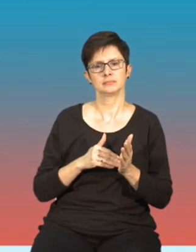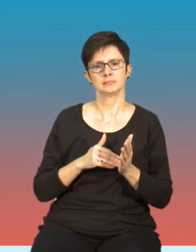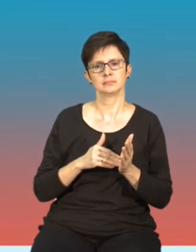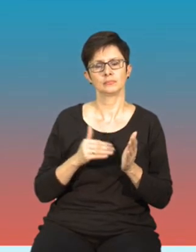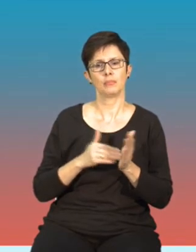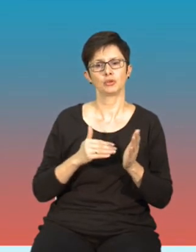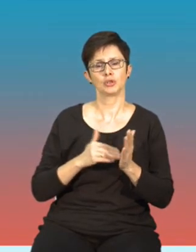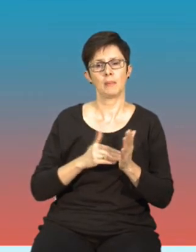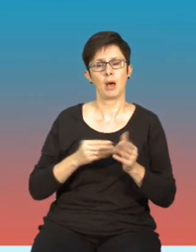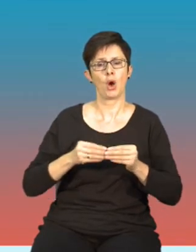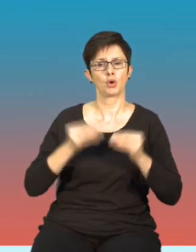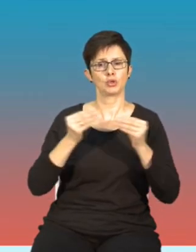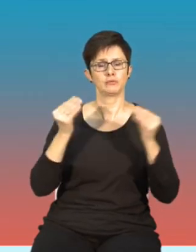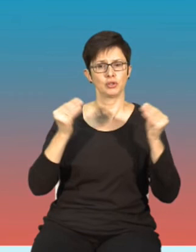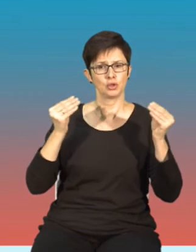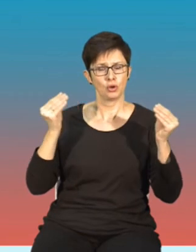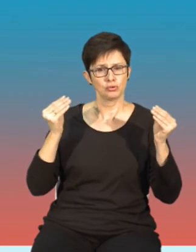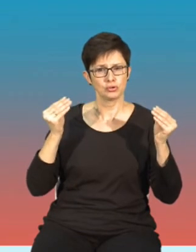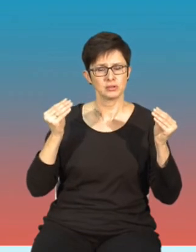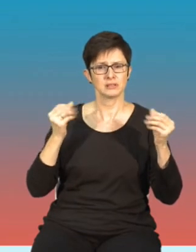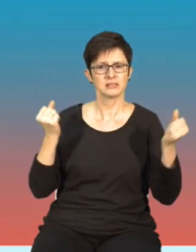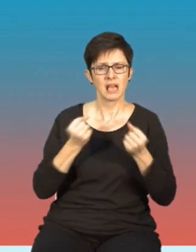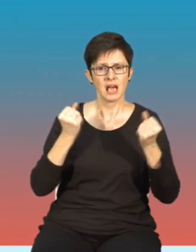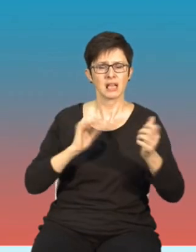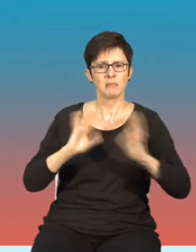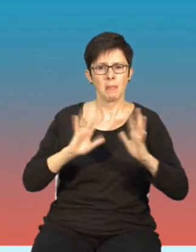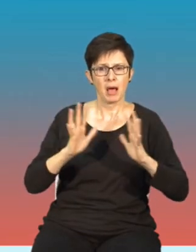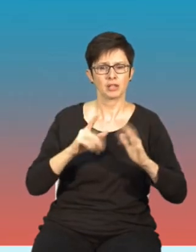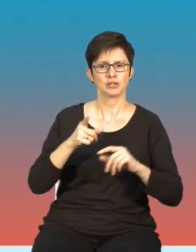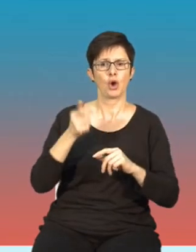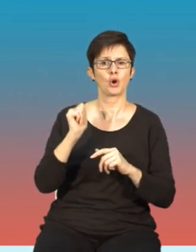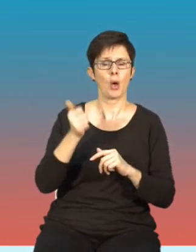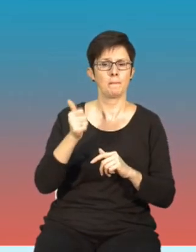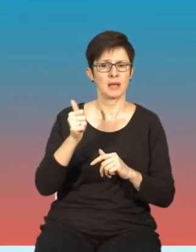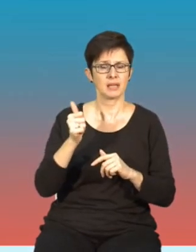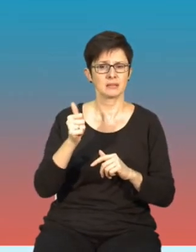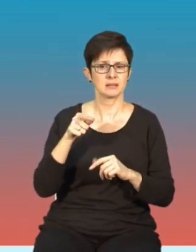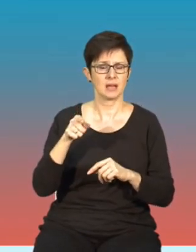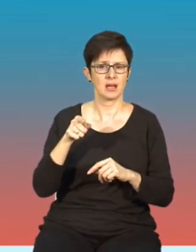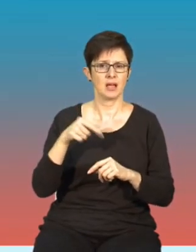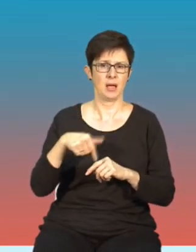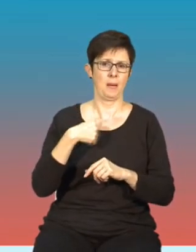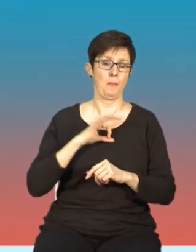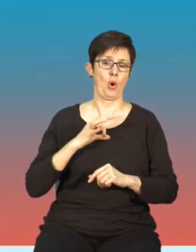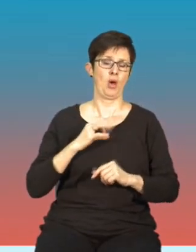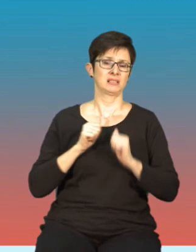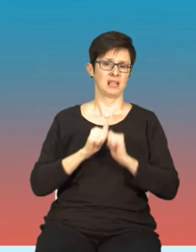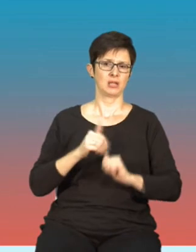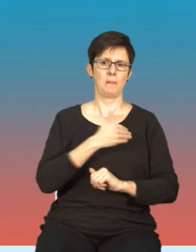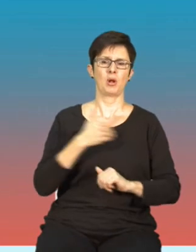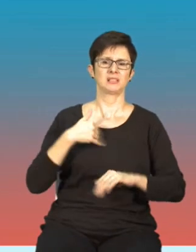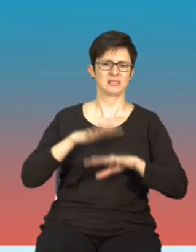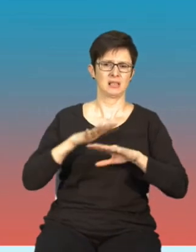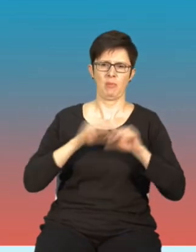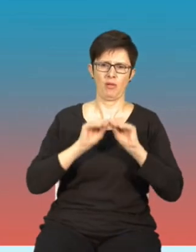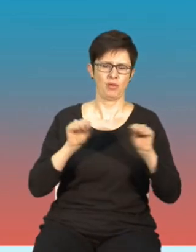rozwinąć i szlifować pewne kompetencje, które moim osobistym zdaniem w polskim systemie edukacyjnym